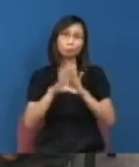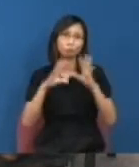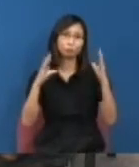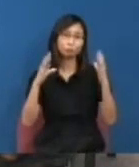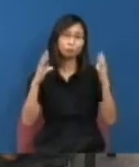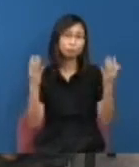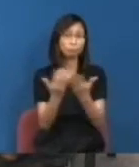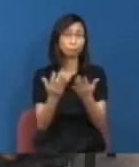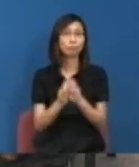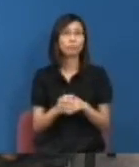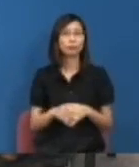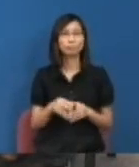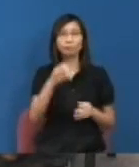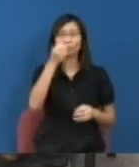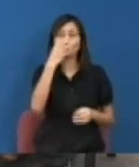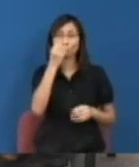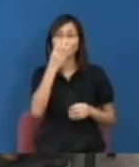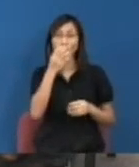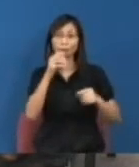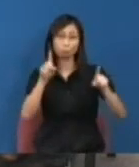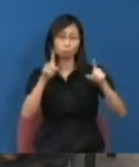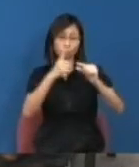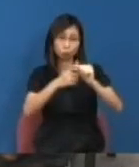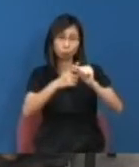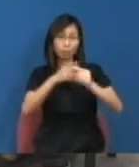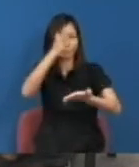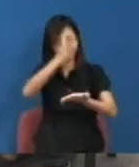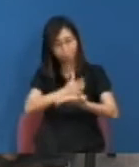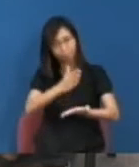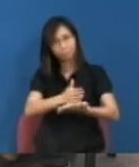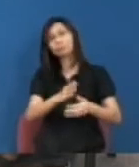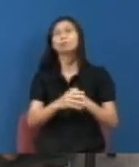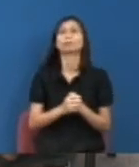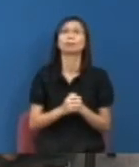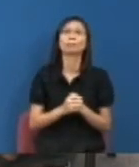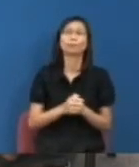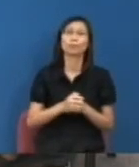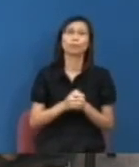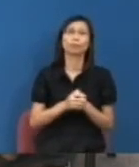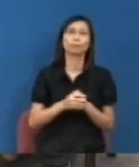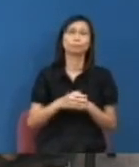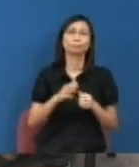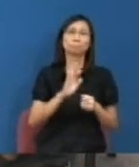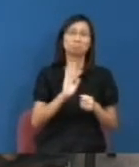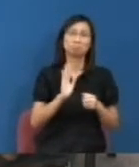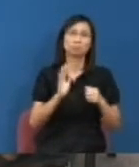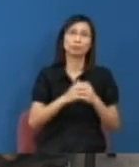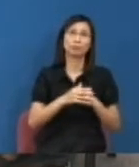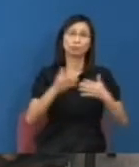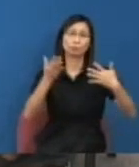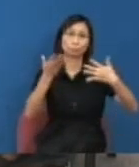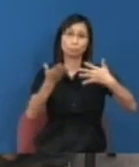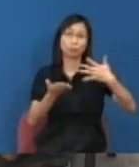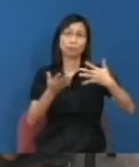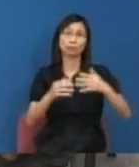統以來港大不同中大就說不處於一個被抗爭或是不屬於一個下把位一直都是跟